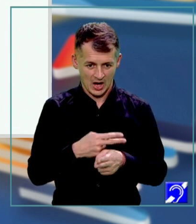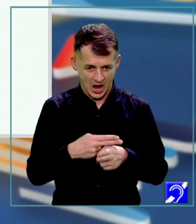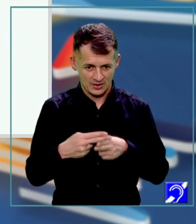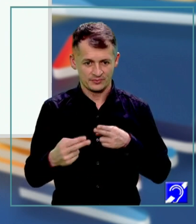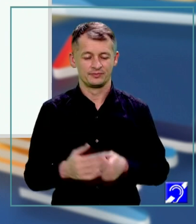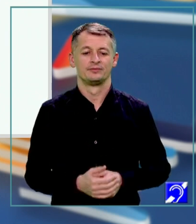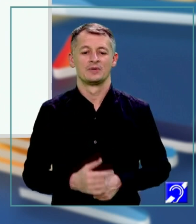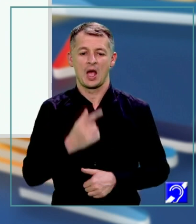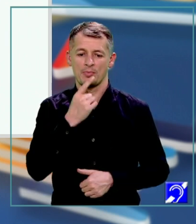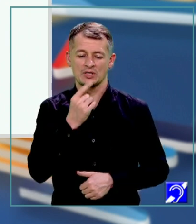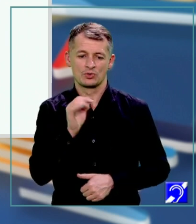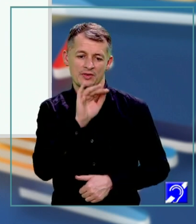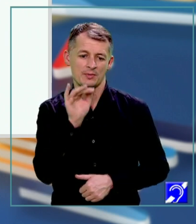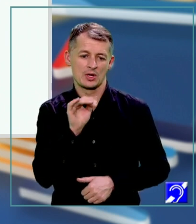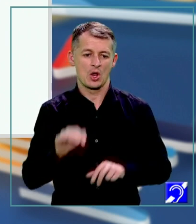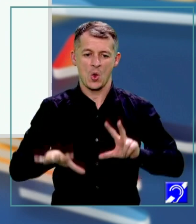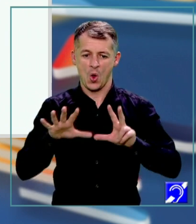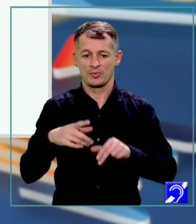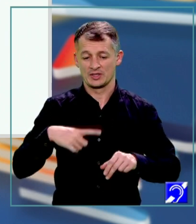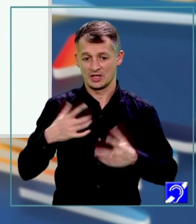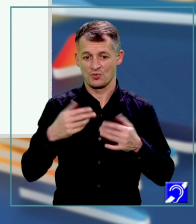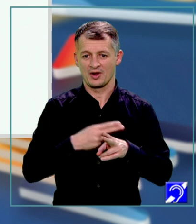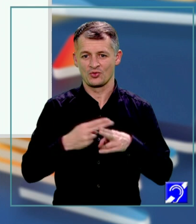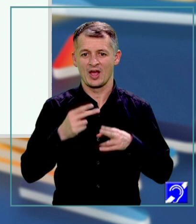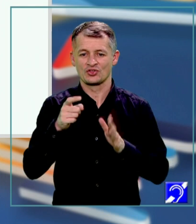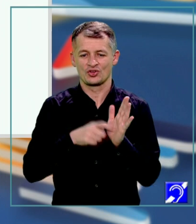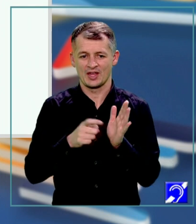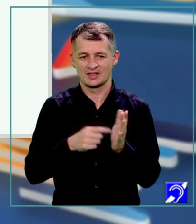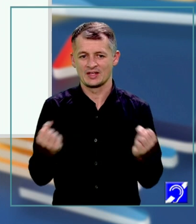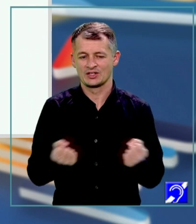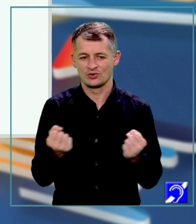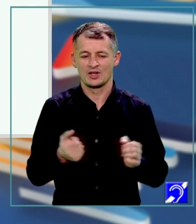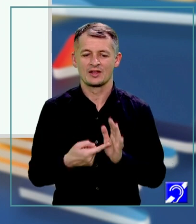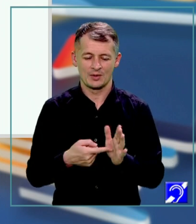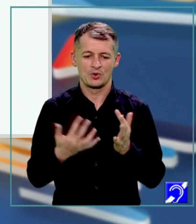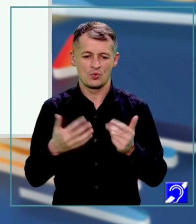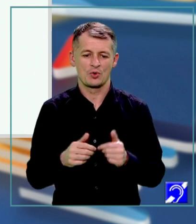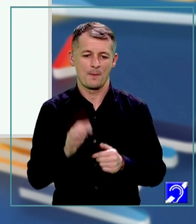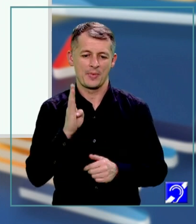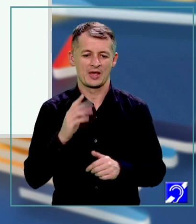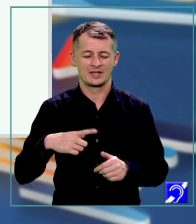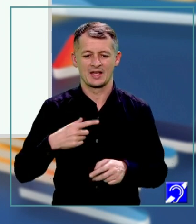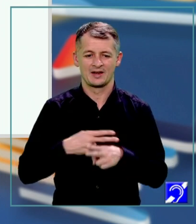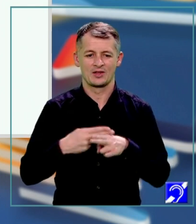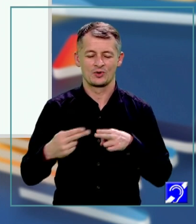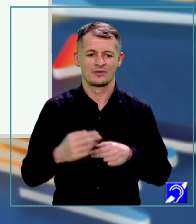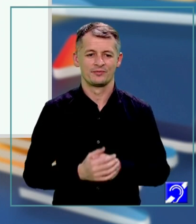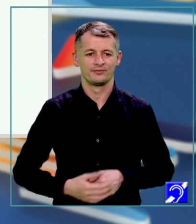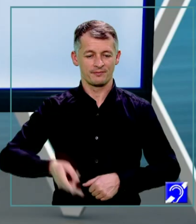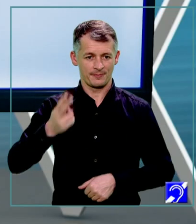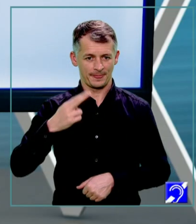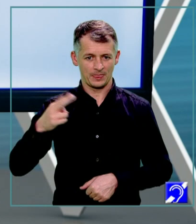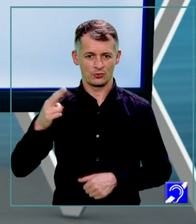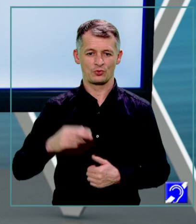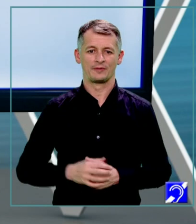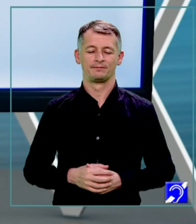întrebare, 8 este număr natural și acesta încerea exercițiu. Să arătăm că numărul B este natural. În continuare,